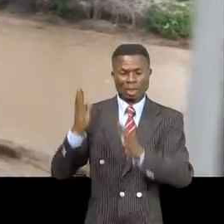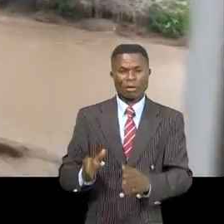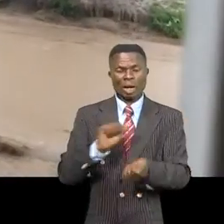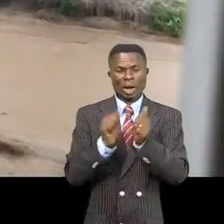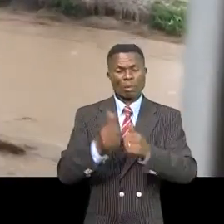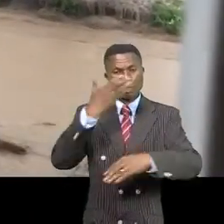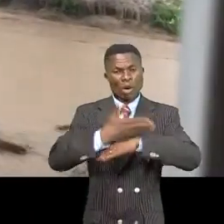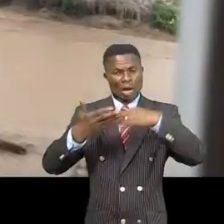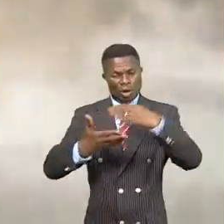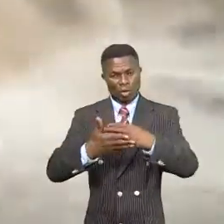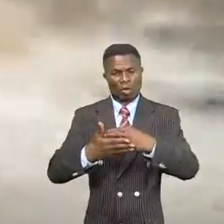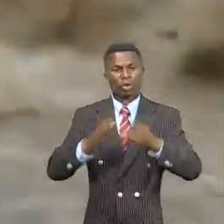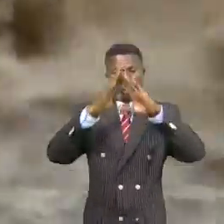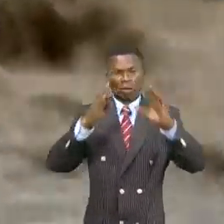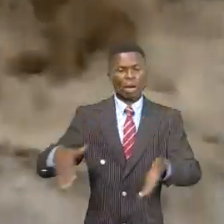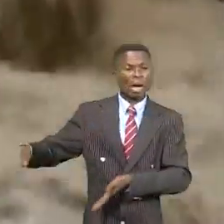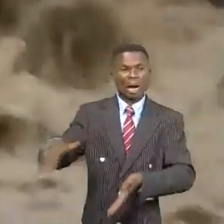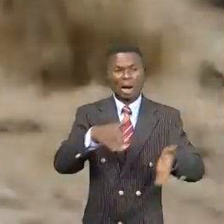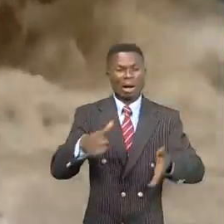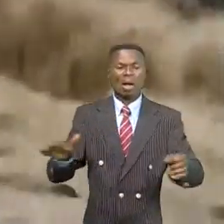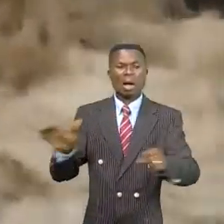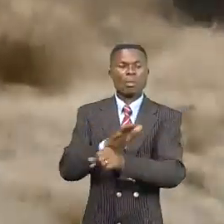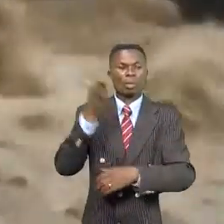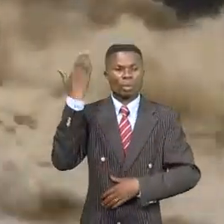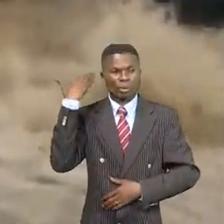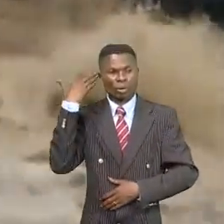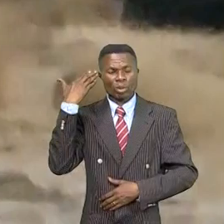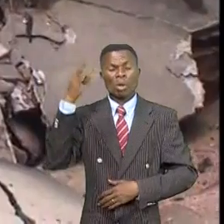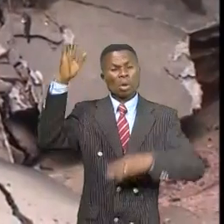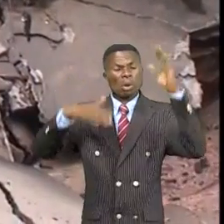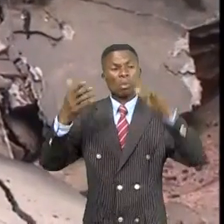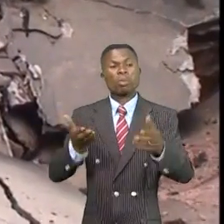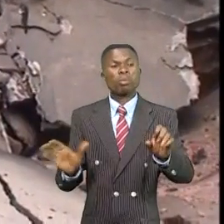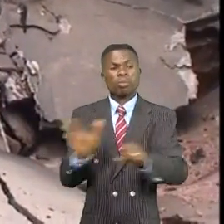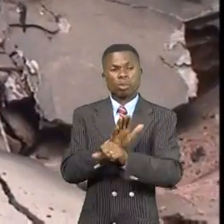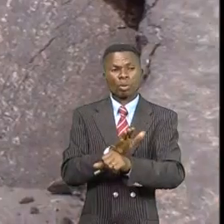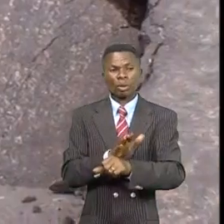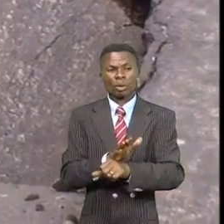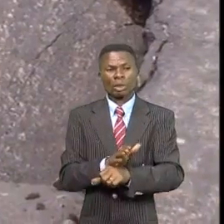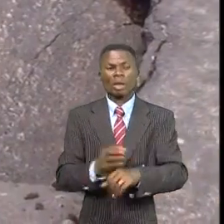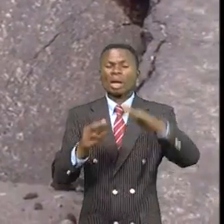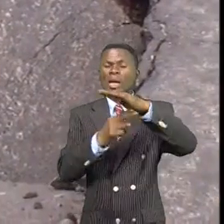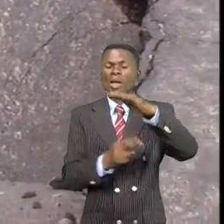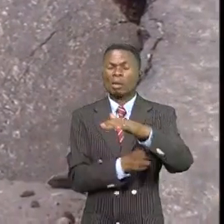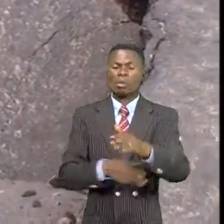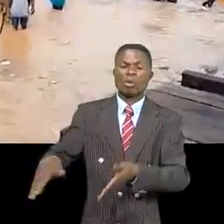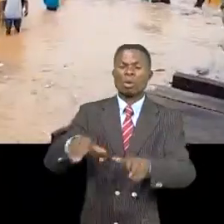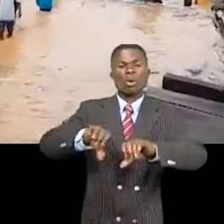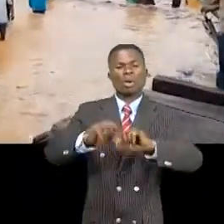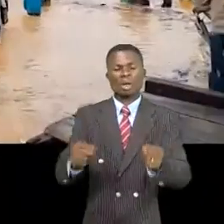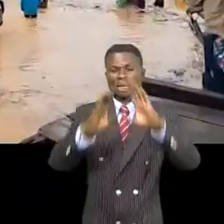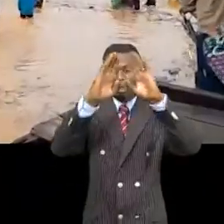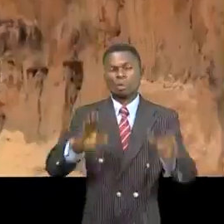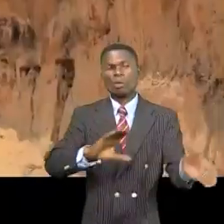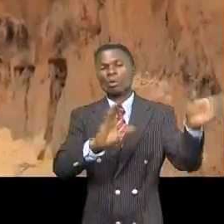'échiquier national. Des avenues submergées par des eaux de pluie, des glissements fréquents des terres et des maisons